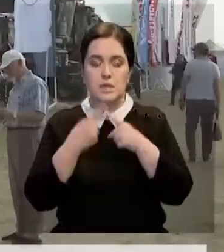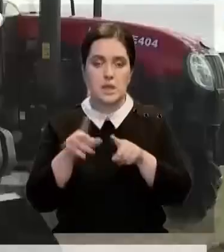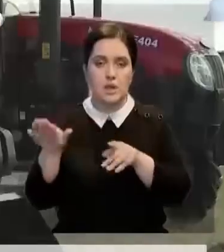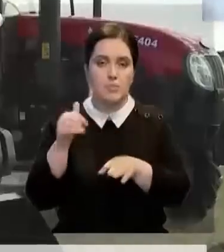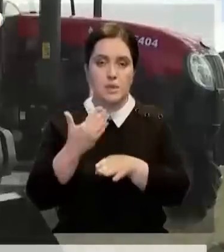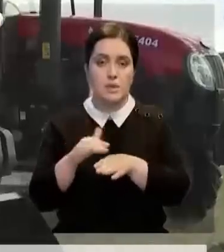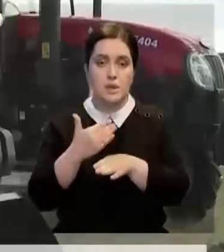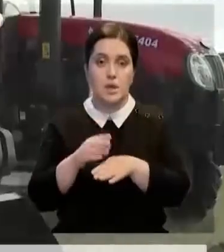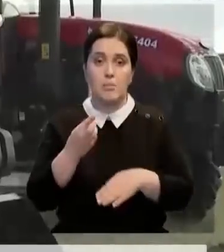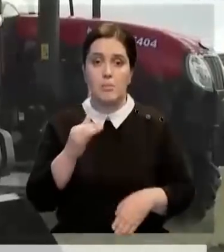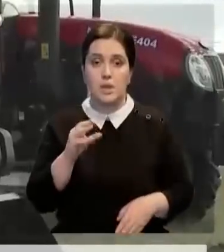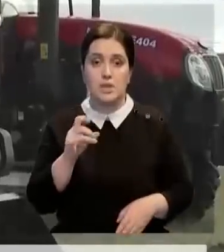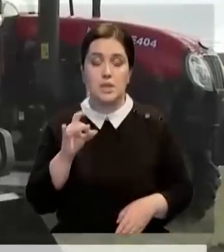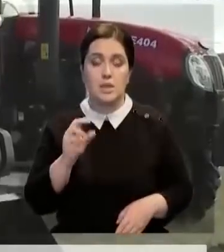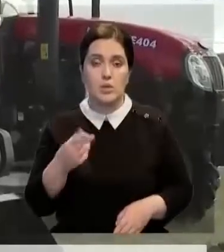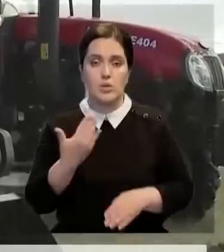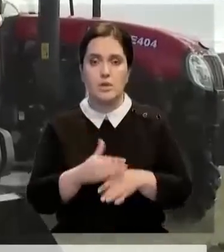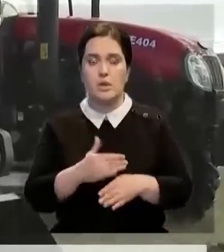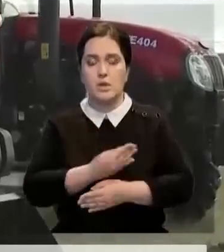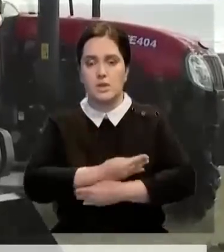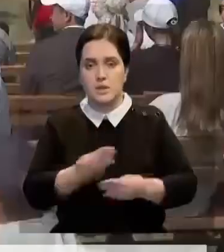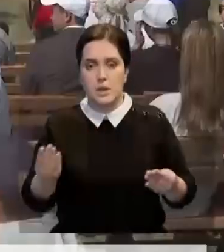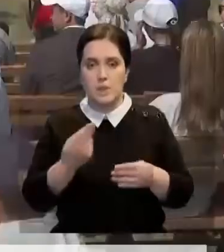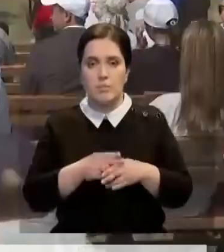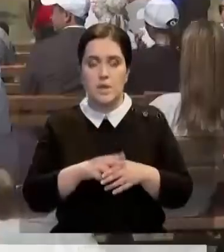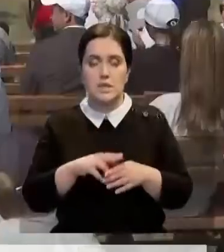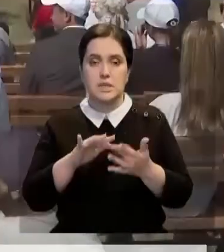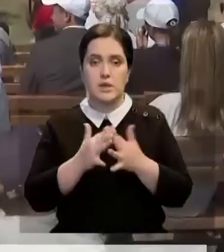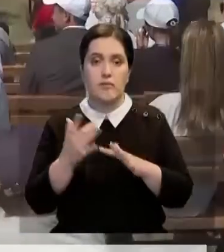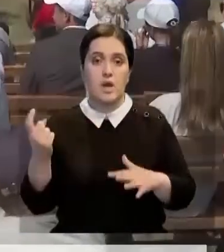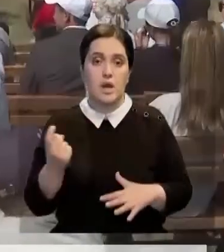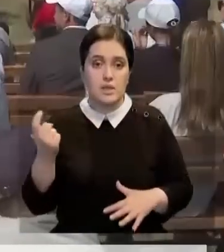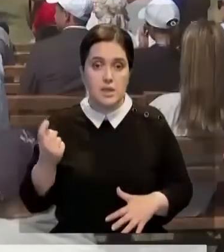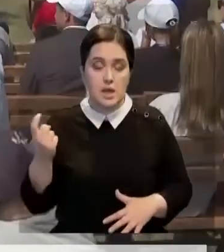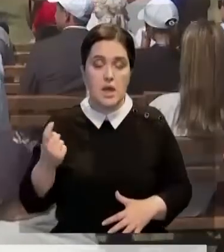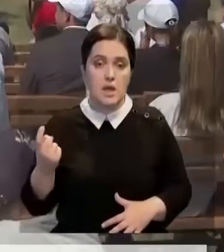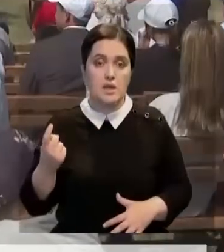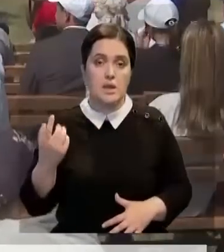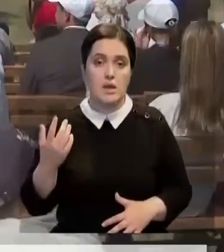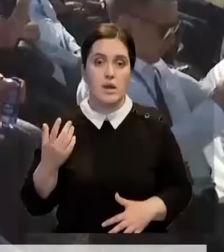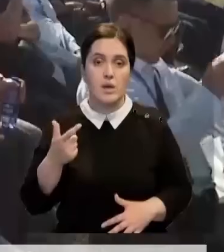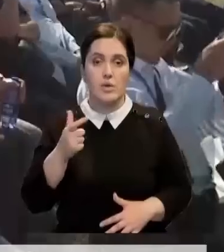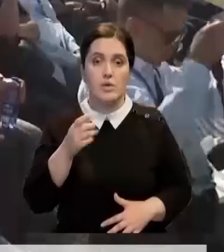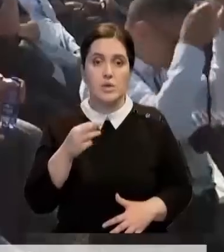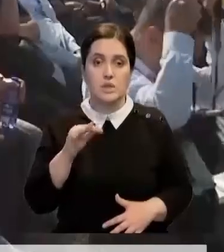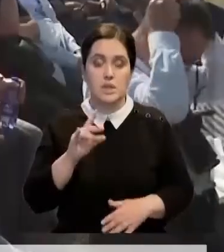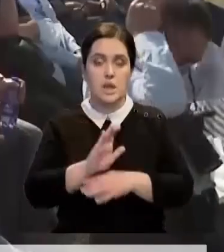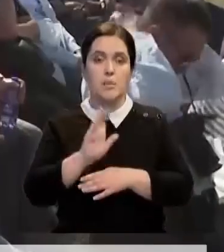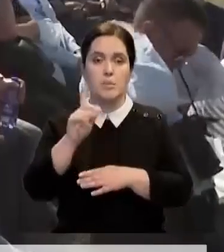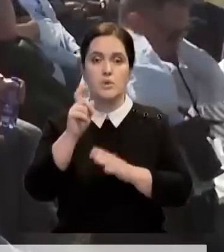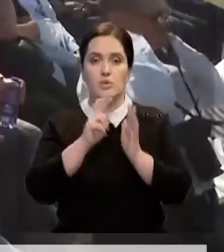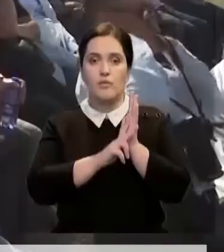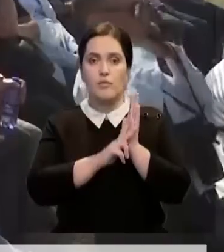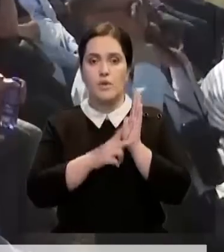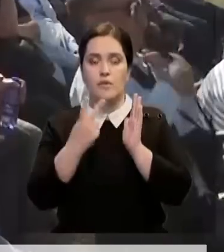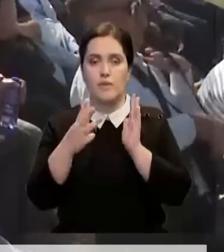Национальный холдинг «Байтерек» не первый год кредитует проекты в сфере сельского хозяйства, так как в первом полугодии дочерняя организация холдинга направила 182